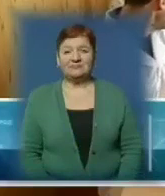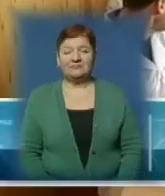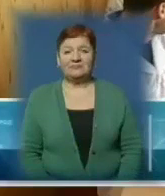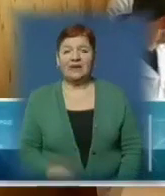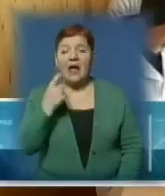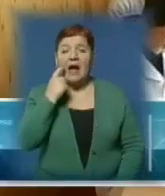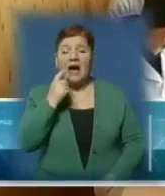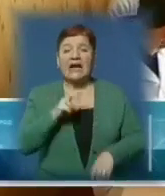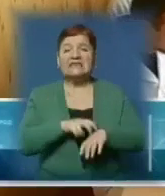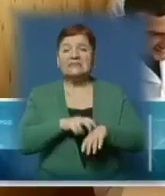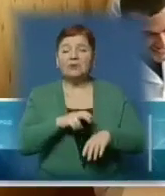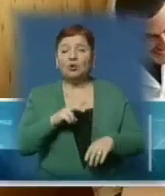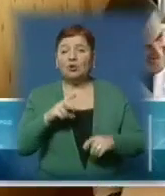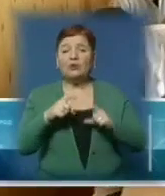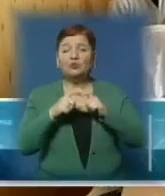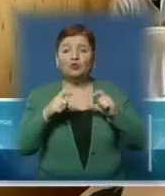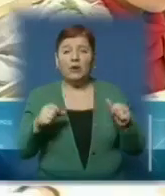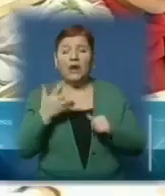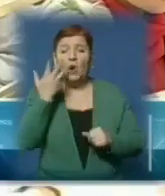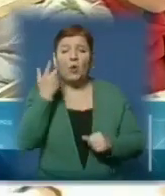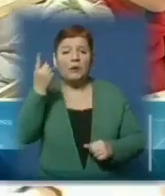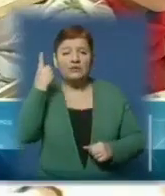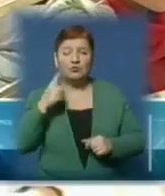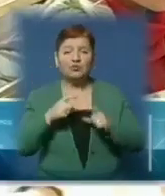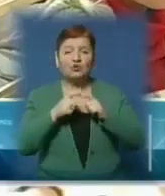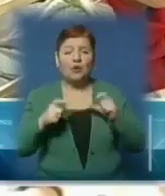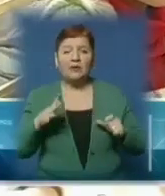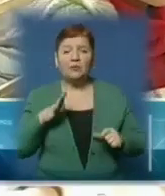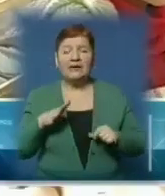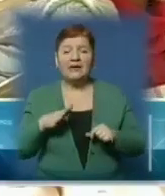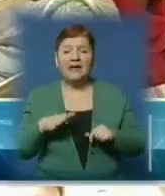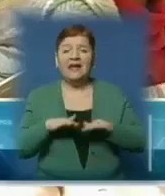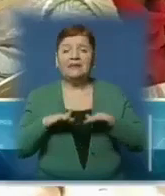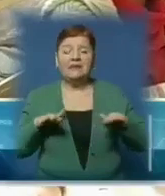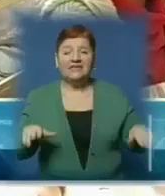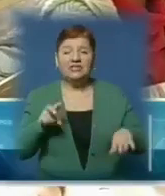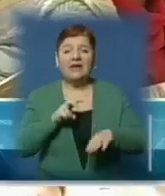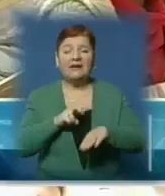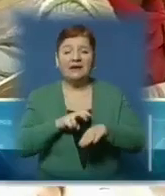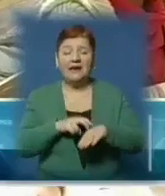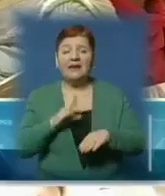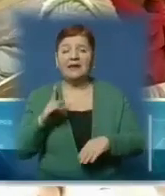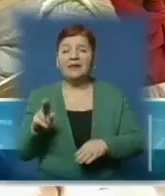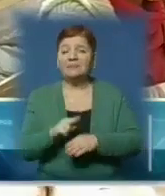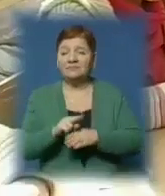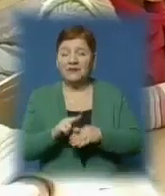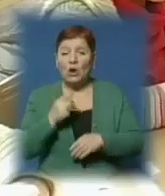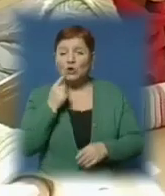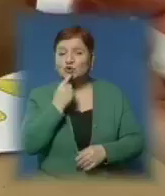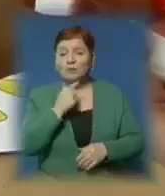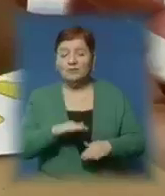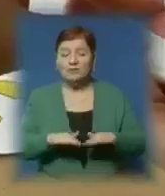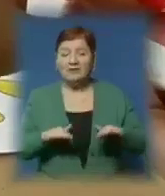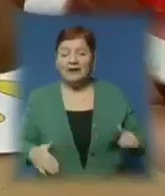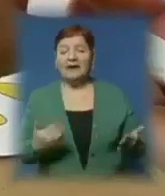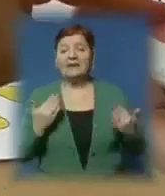Стоматологів у школу. Колись у кожному навчальному закладі міста були дитячі лікарі, котрі проводили профілактичні огляди зобів у малечі.